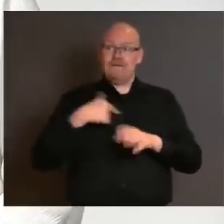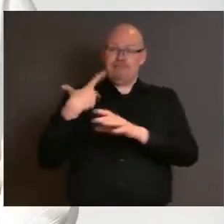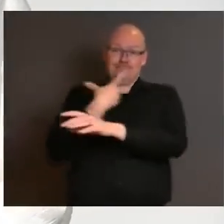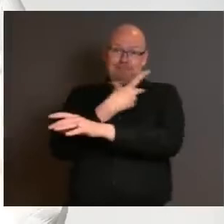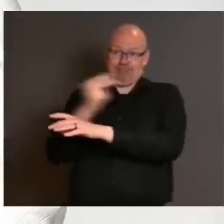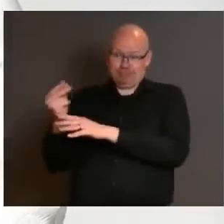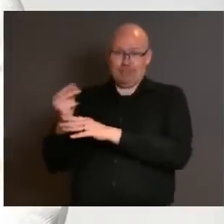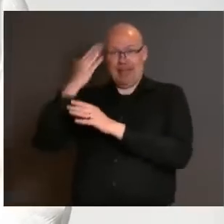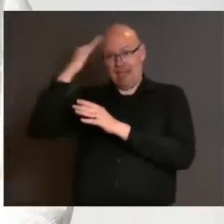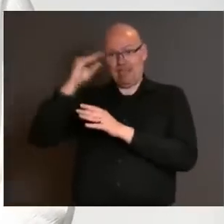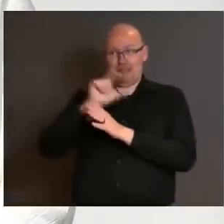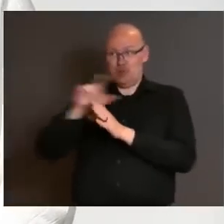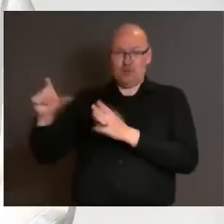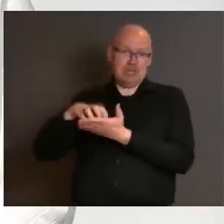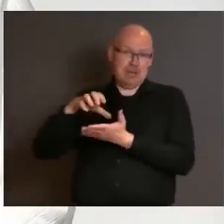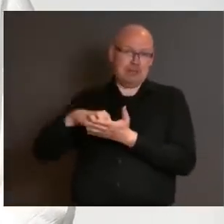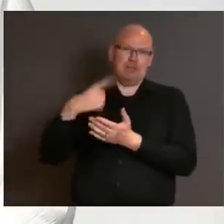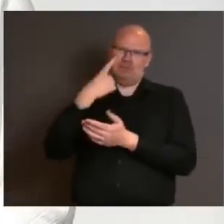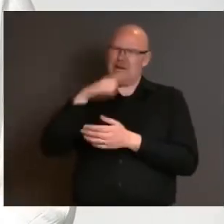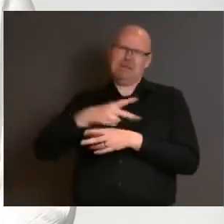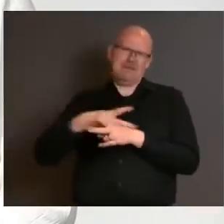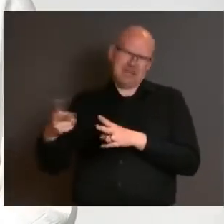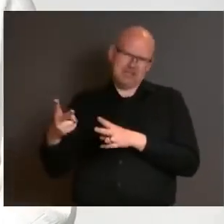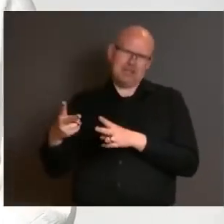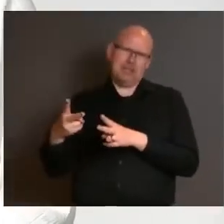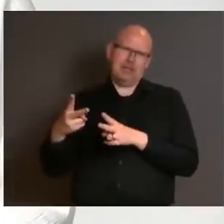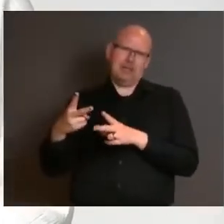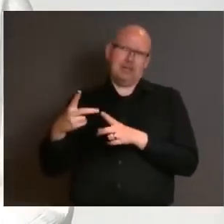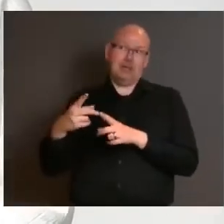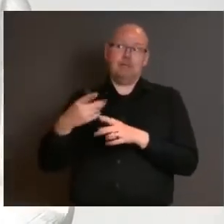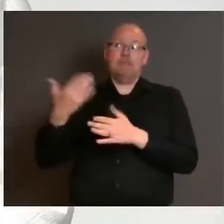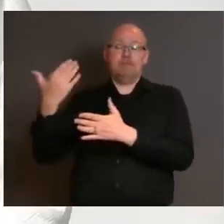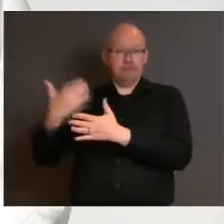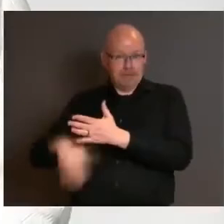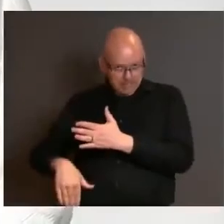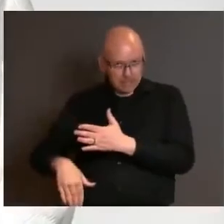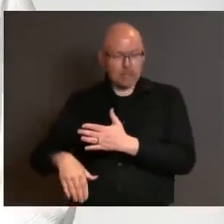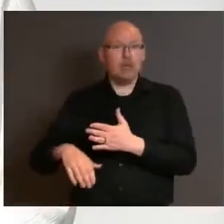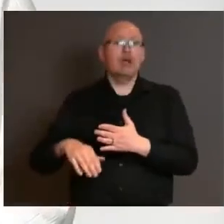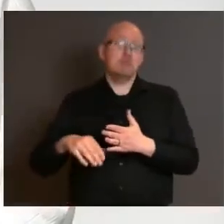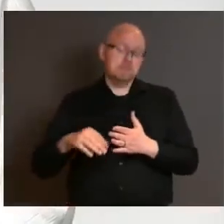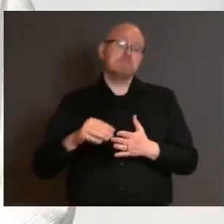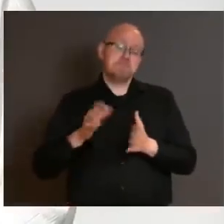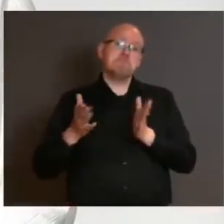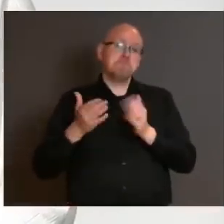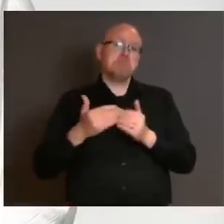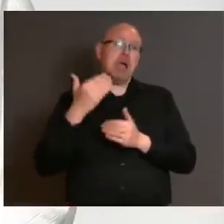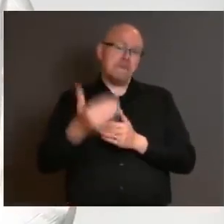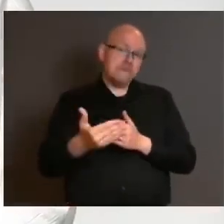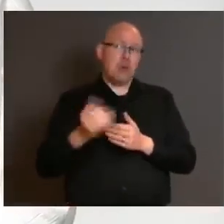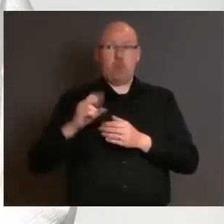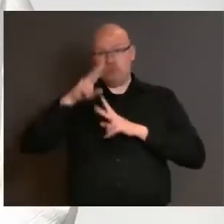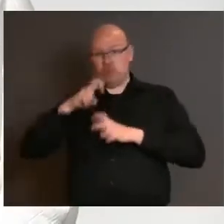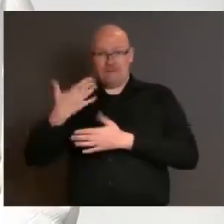äldre i samhället som är ju de framförallt som drabbas värst och de är färdigvaccinerade så att säga. Då kan man kanske tänka sig, om de